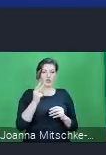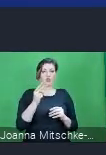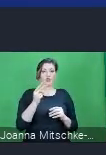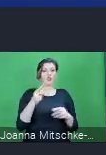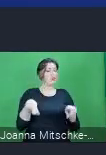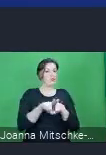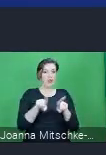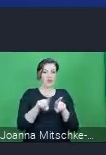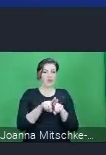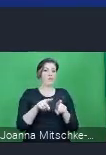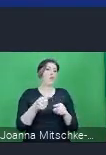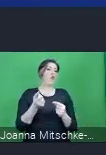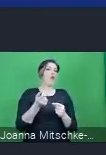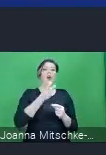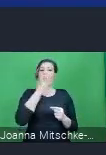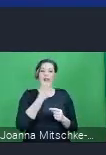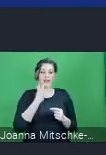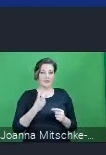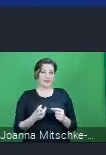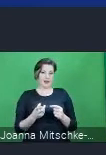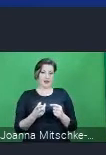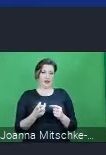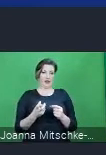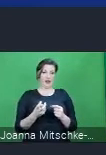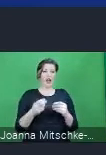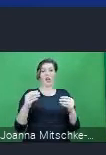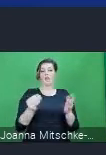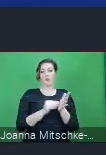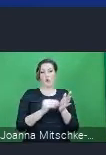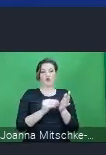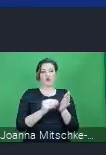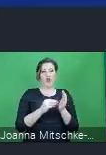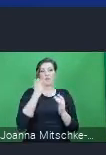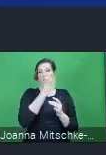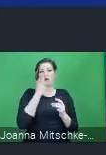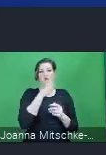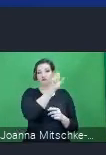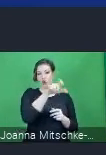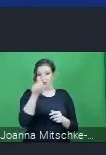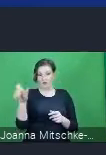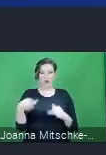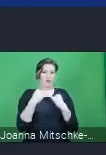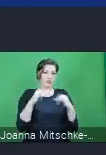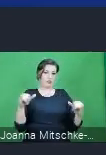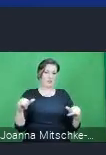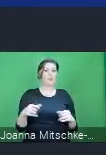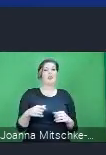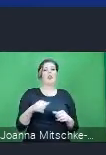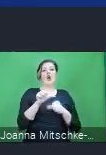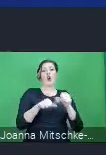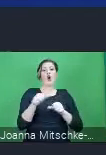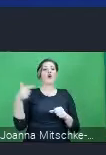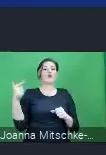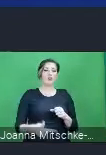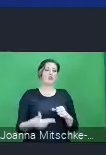energii elektrycznej wykorzystywanej na potrzeby budynku. 2022 roku planowane jest, że właśnie powstanie